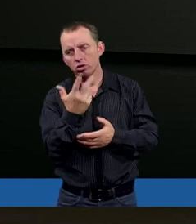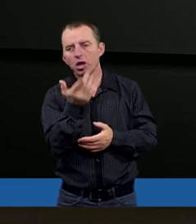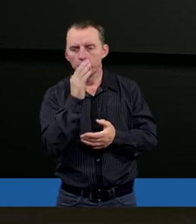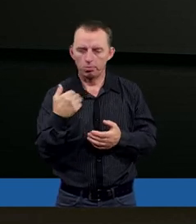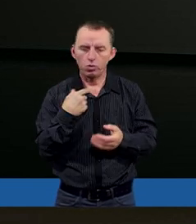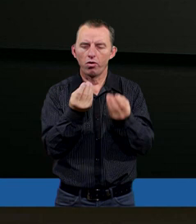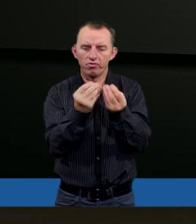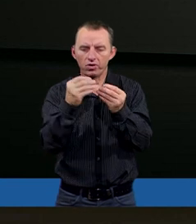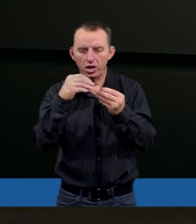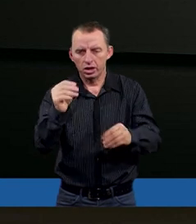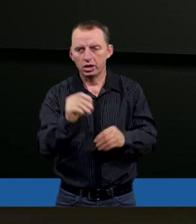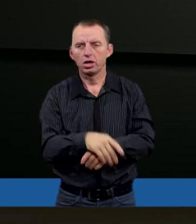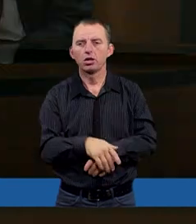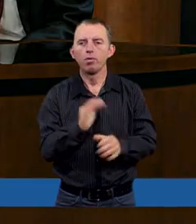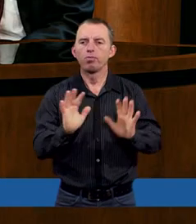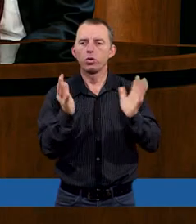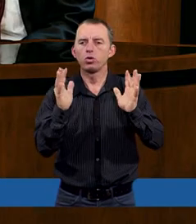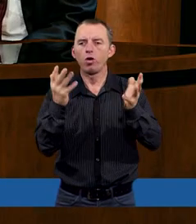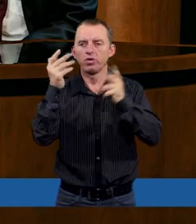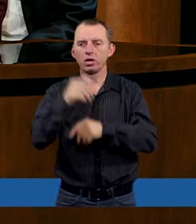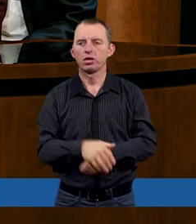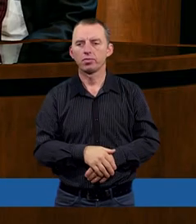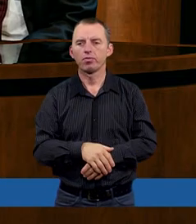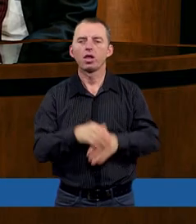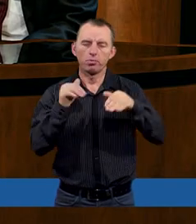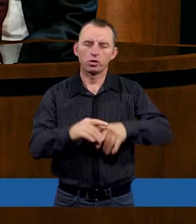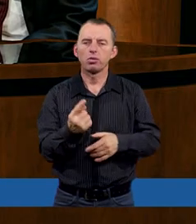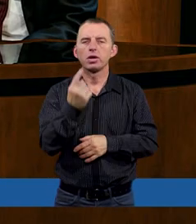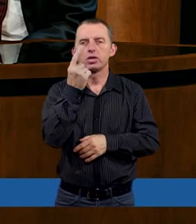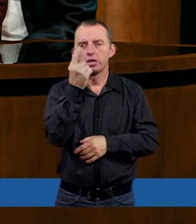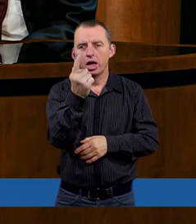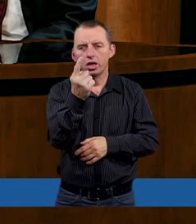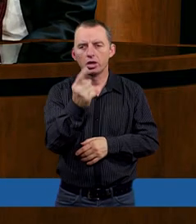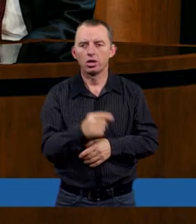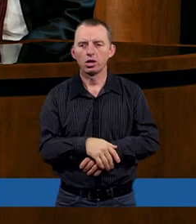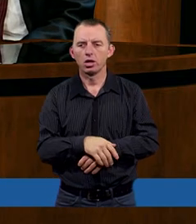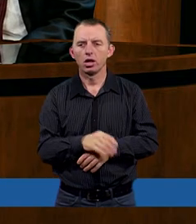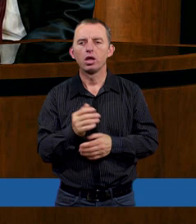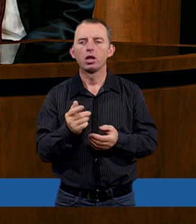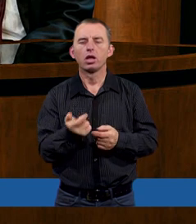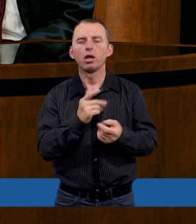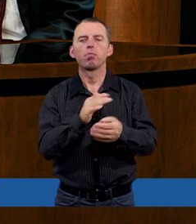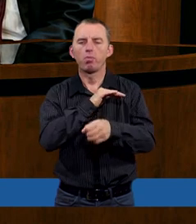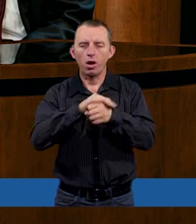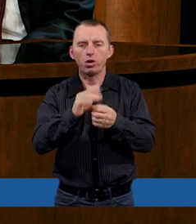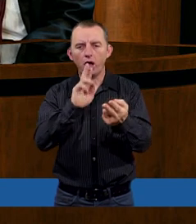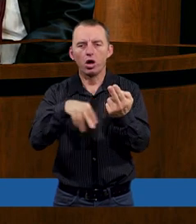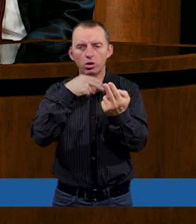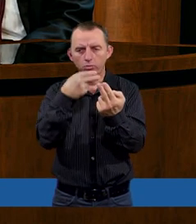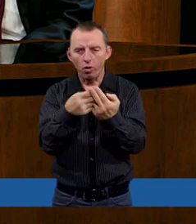więcej buntowników? Możemy jedno, może to nie jest pełna odpowiedź,